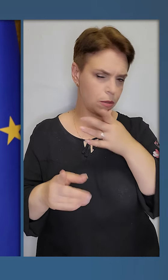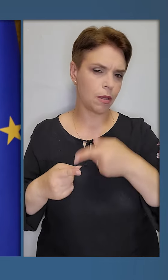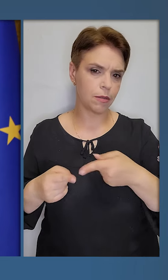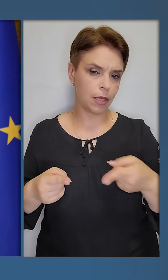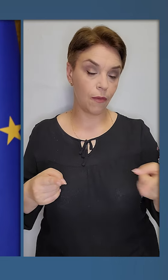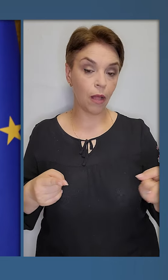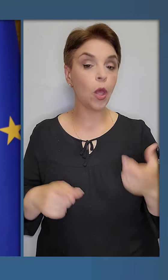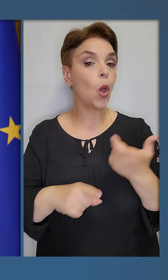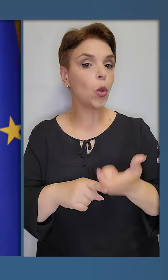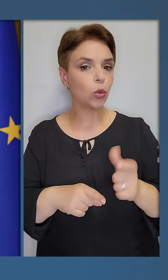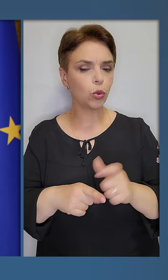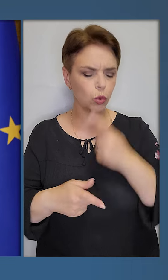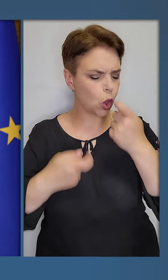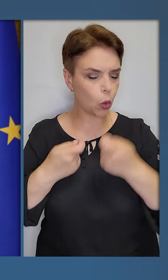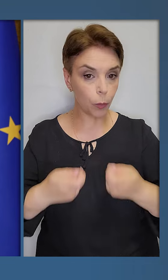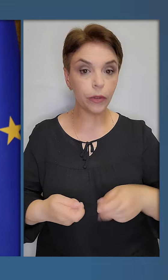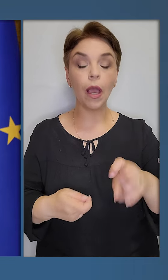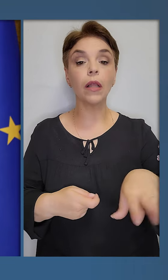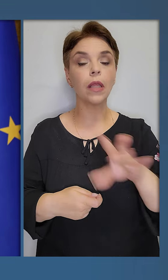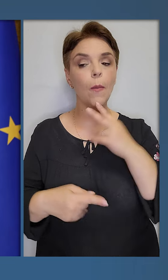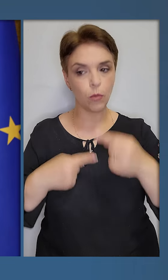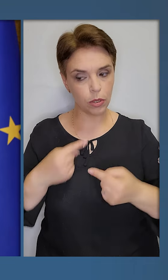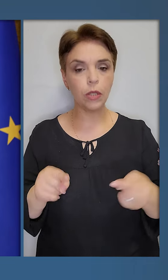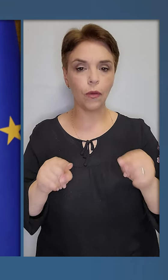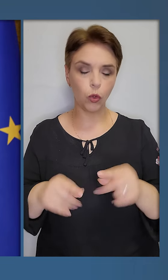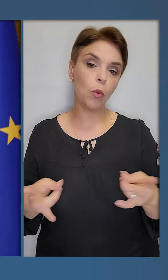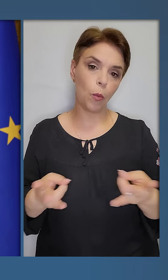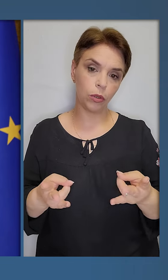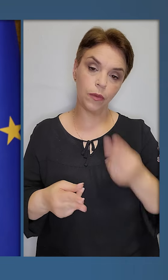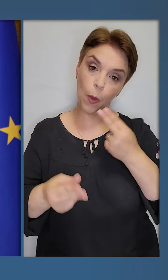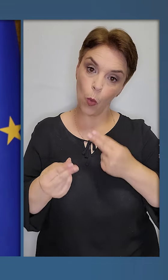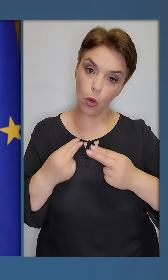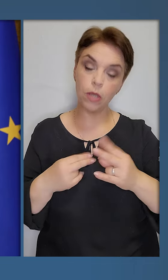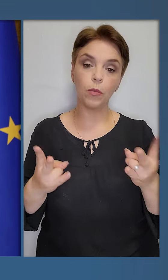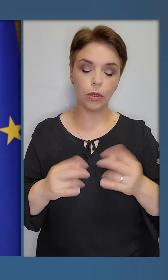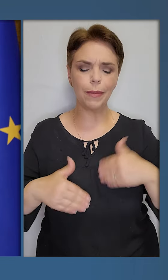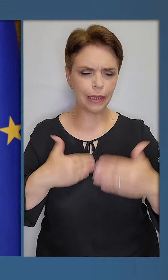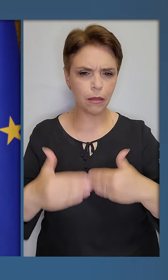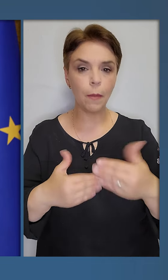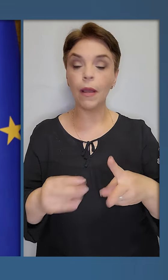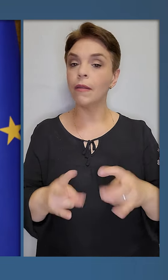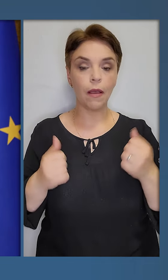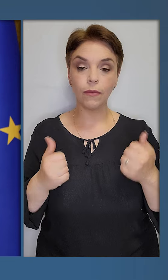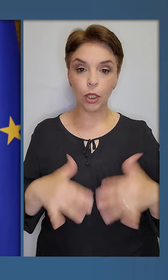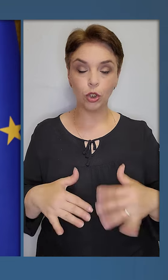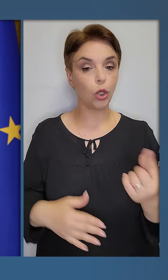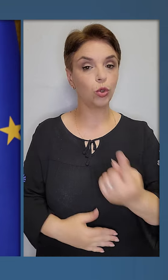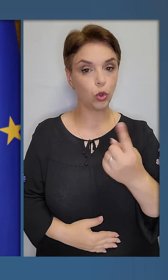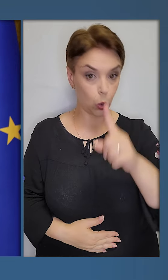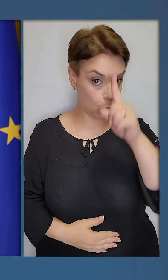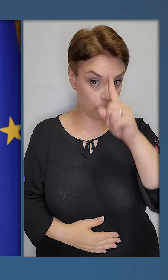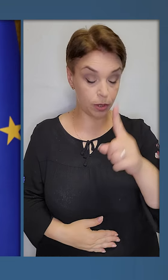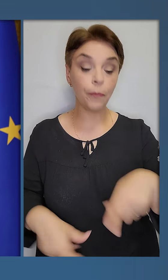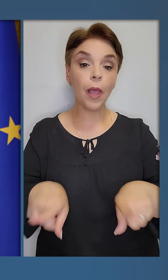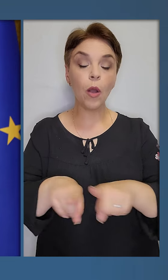тривалий, дуже крупіткий, але постійно в ньому потрібний прогрес, потрібна динаміка, не втрачаючи жодного